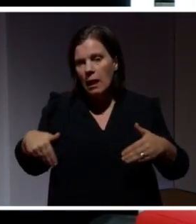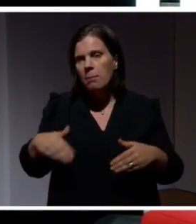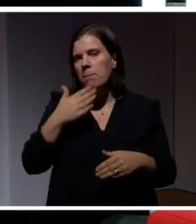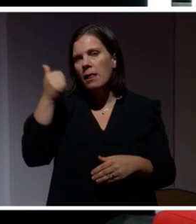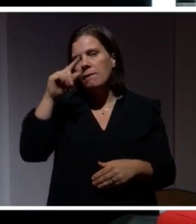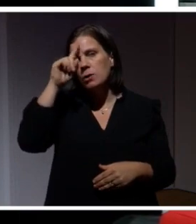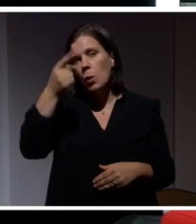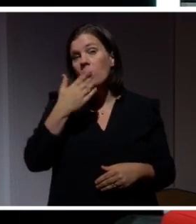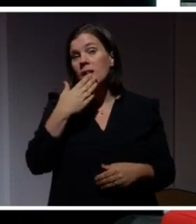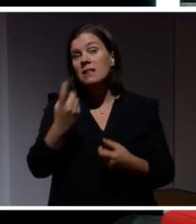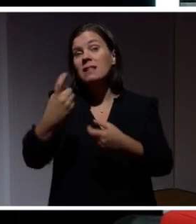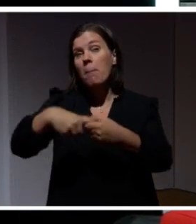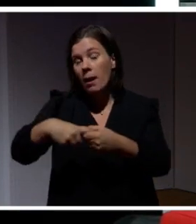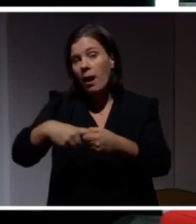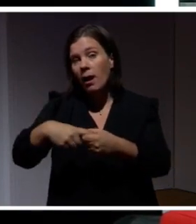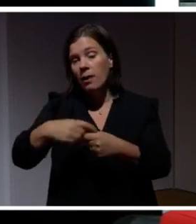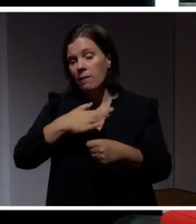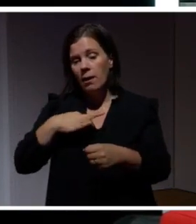förstå vilket sammanhang vi hamnar i.